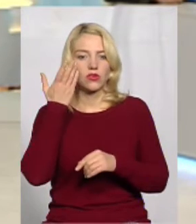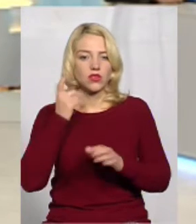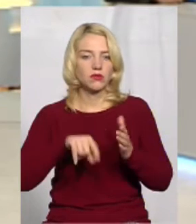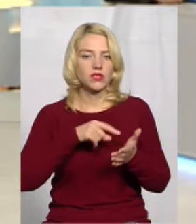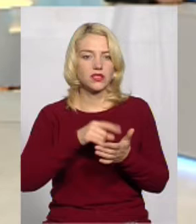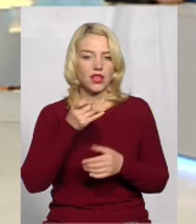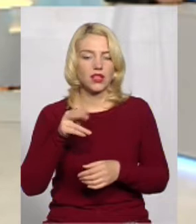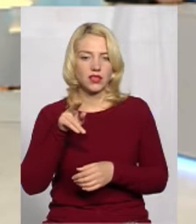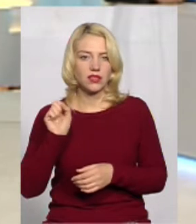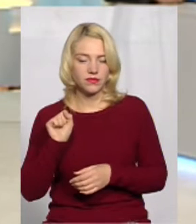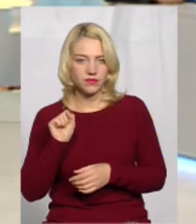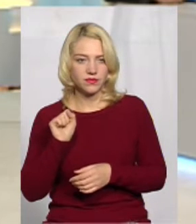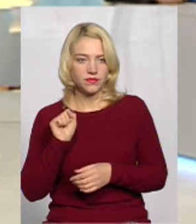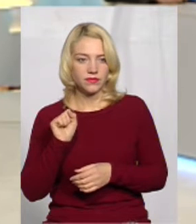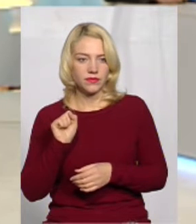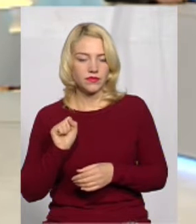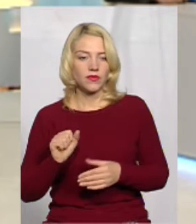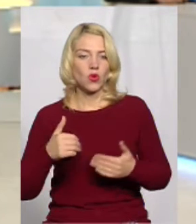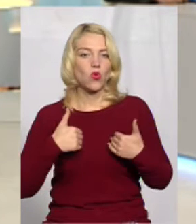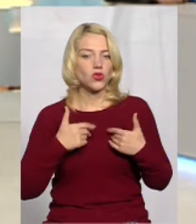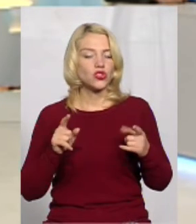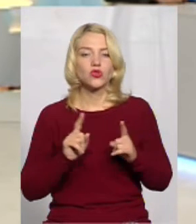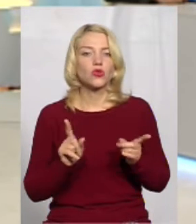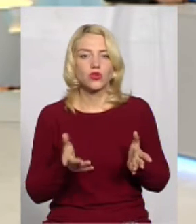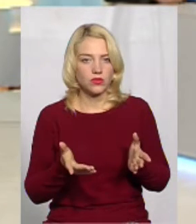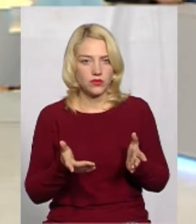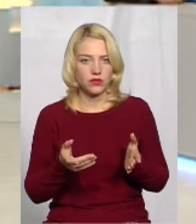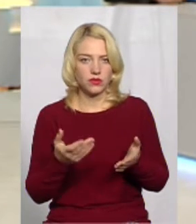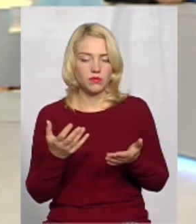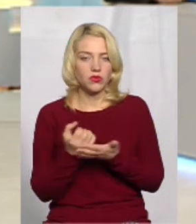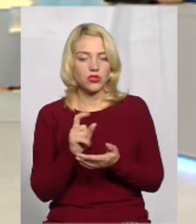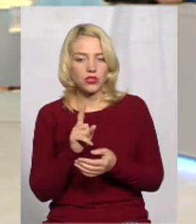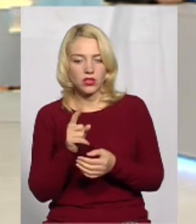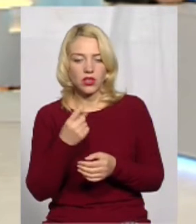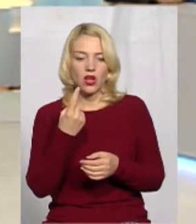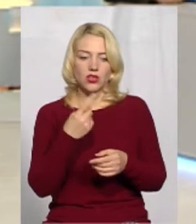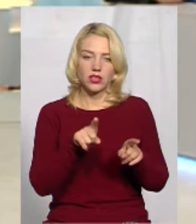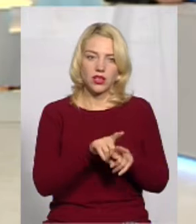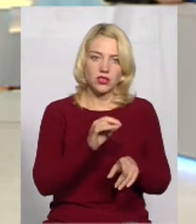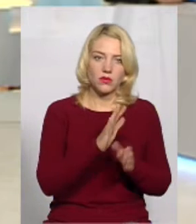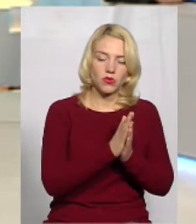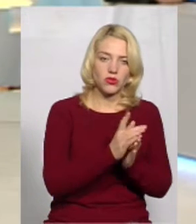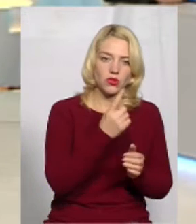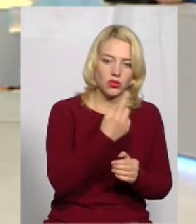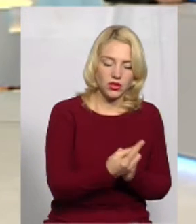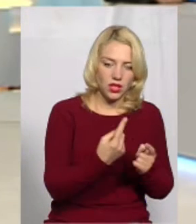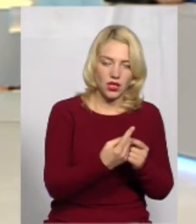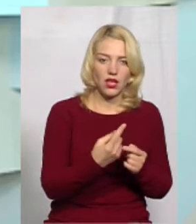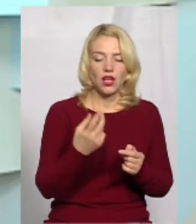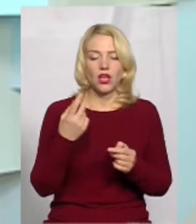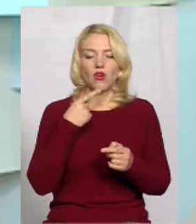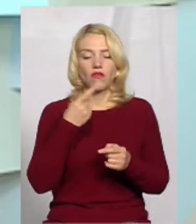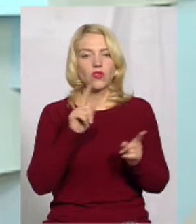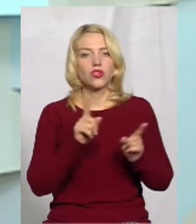міська рада хоче що. Тобто виходить так, що один раз вони проходять з одним проханням, вони говорять, що